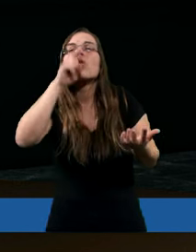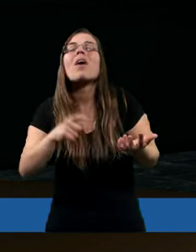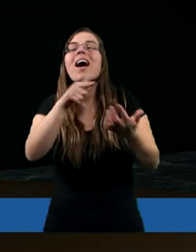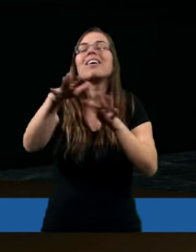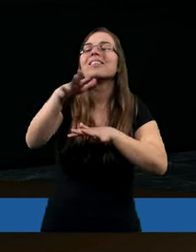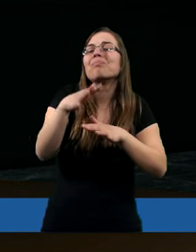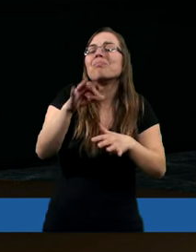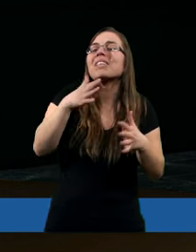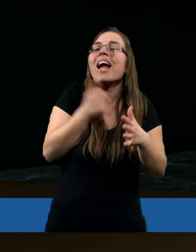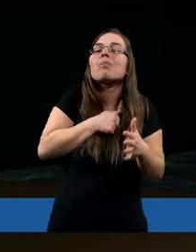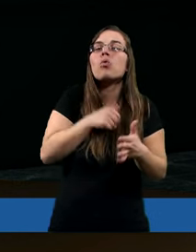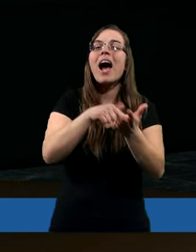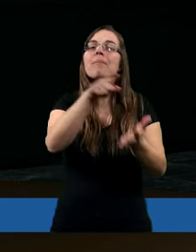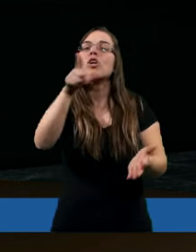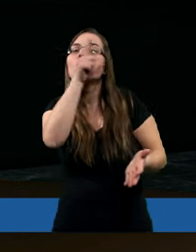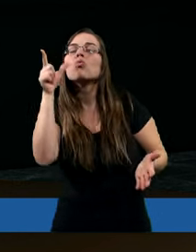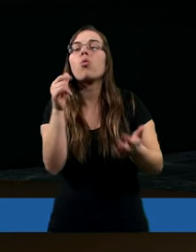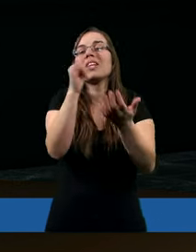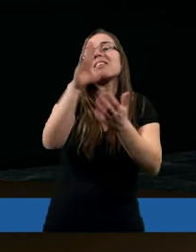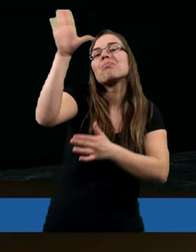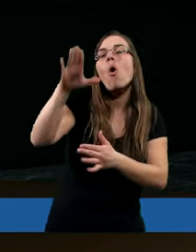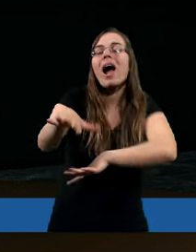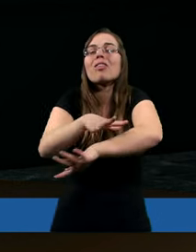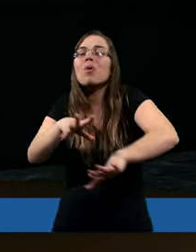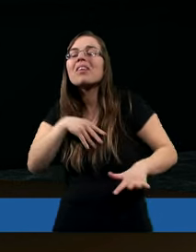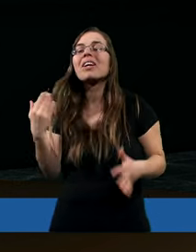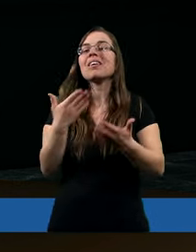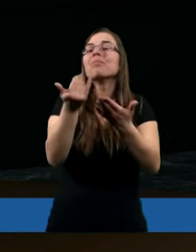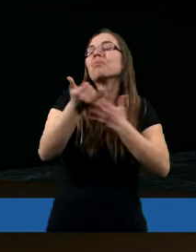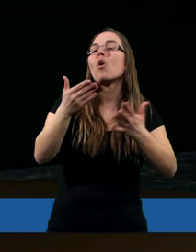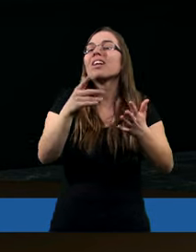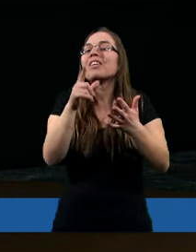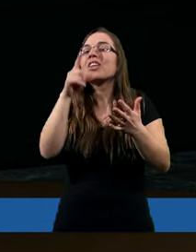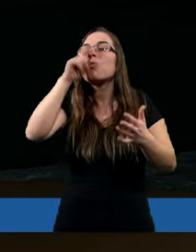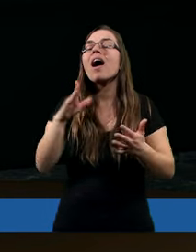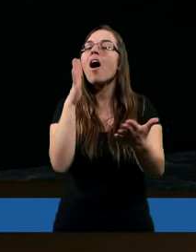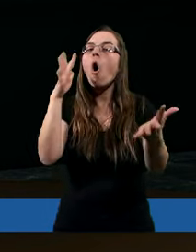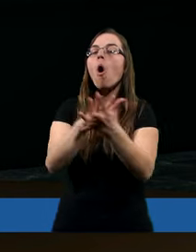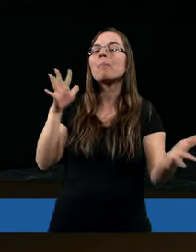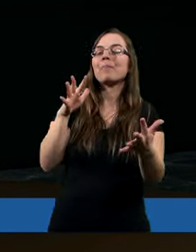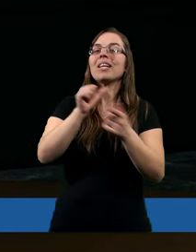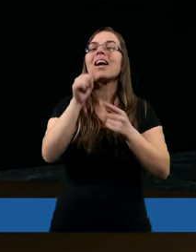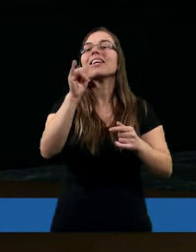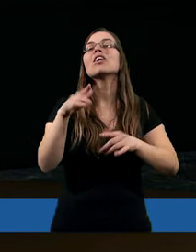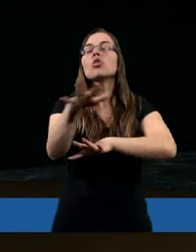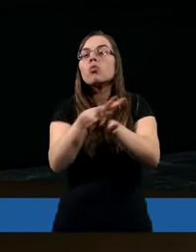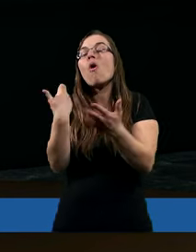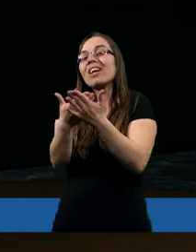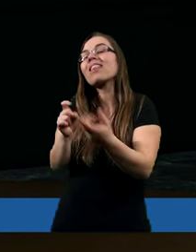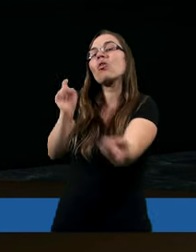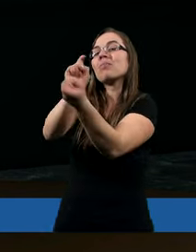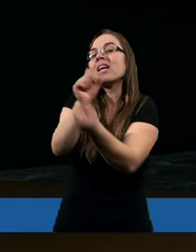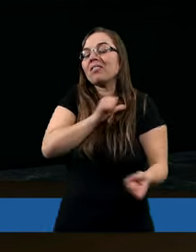zasmucamy Ducha Świętego, one się przejawiają, czy w prywatnym życiu i to potem po prostu jakby wychodzi, prawda?